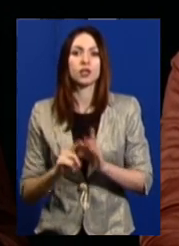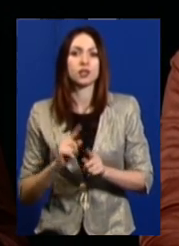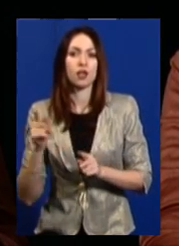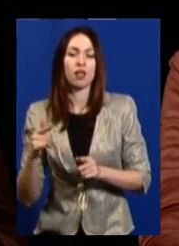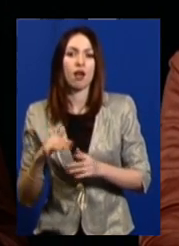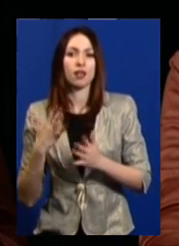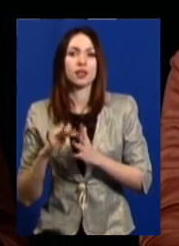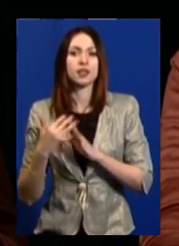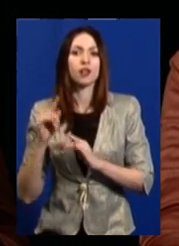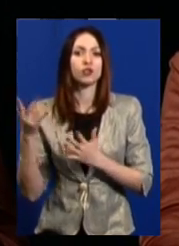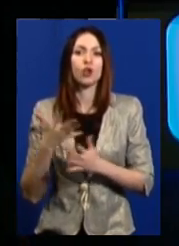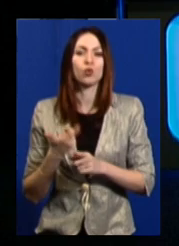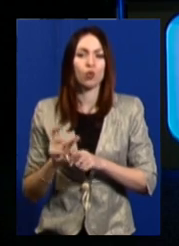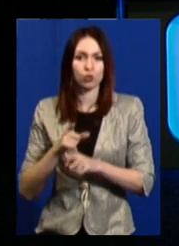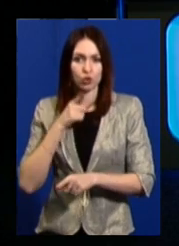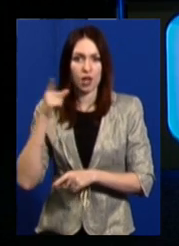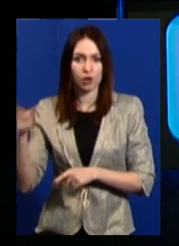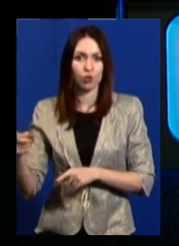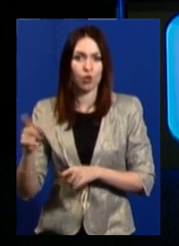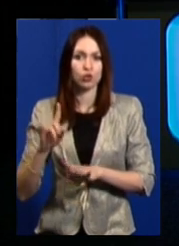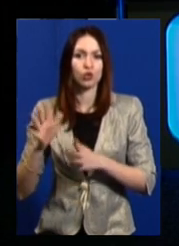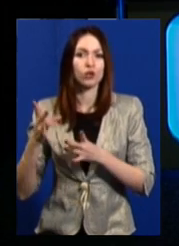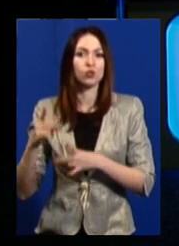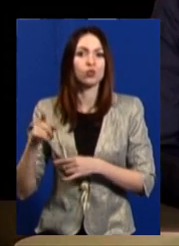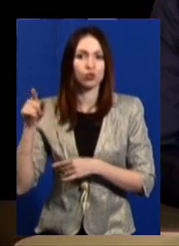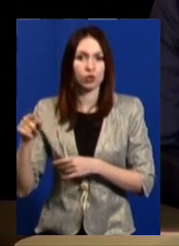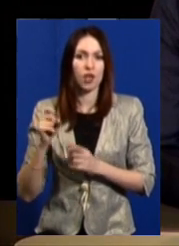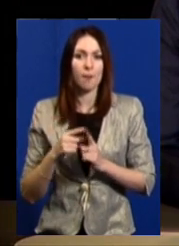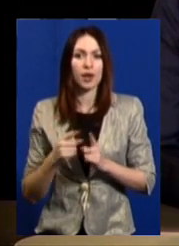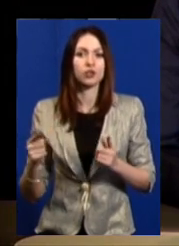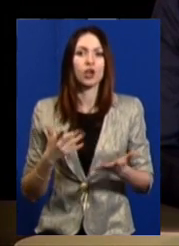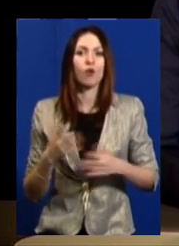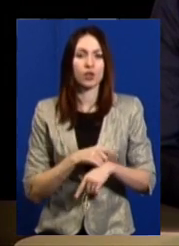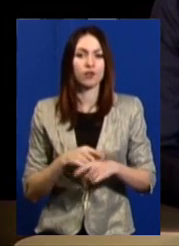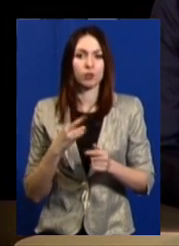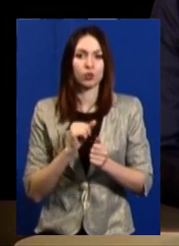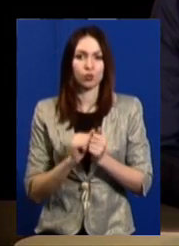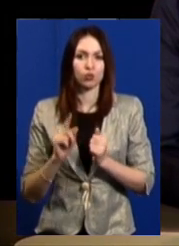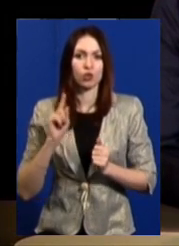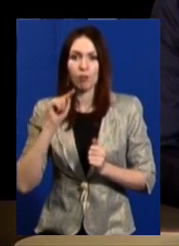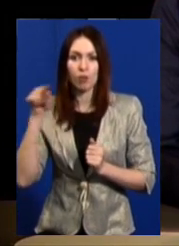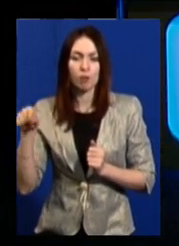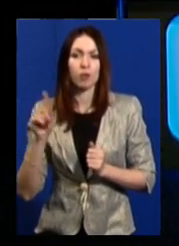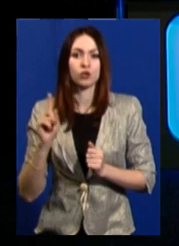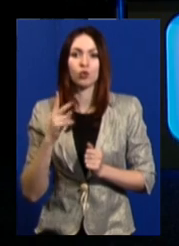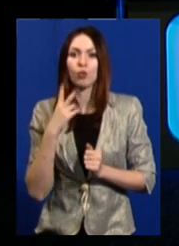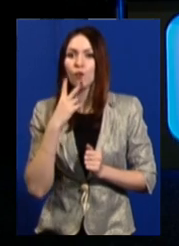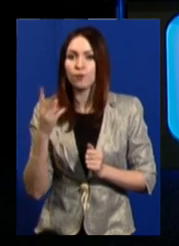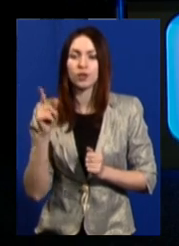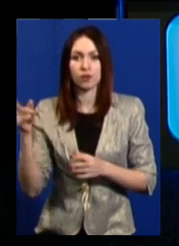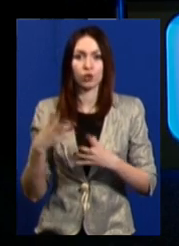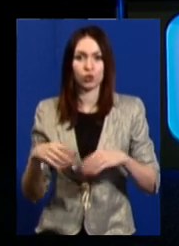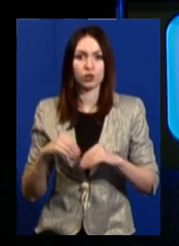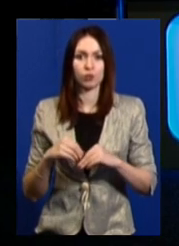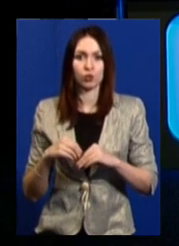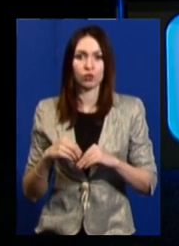селища, яке дуже далеко відбувається і протягом якогось часу треба потратити, щоб побачити ту сім'ю